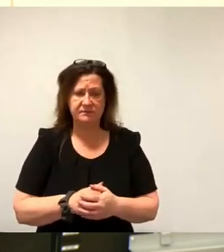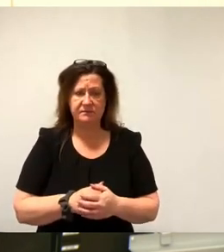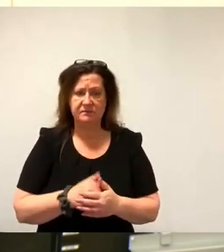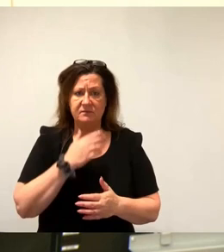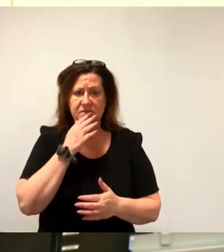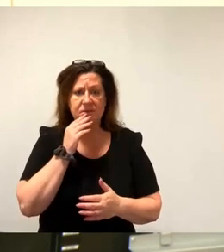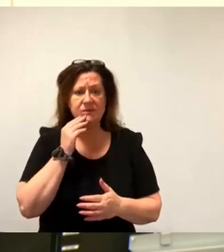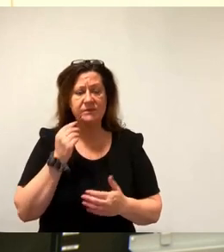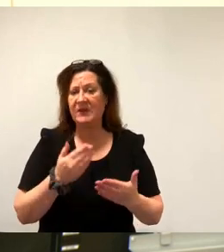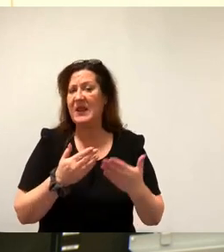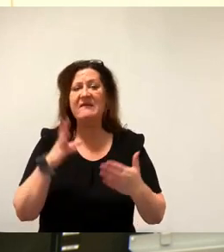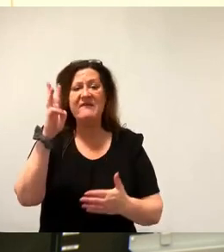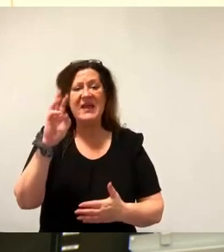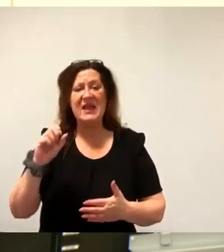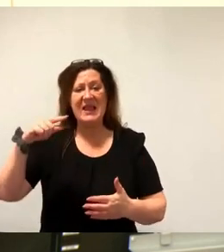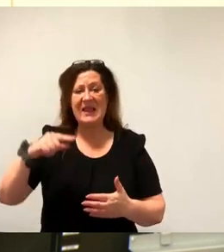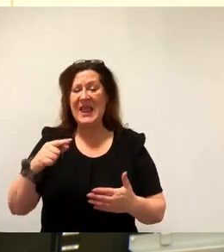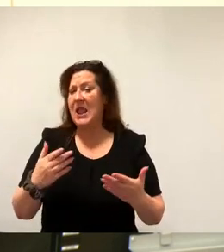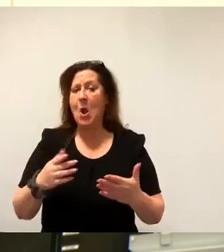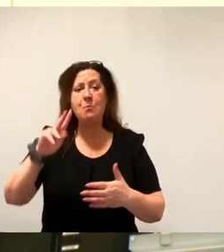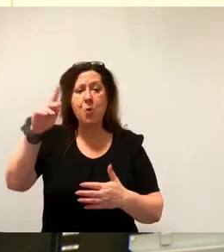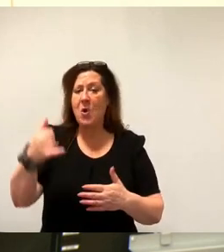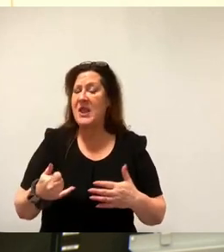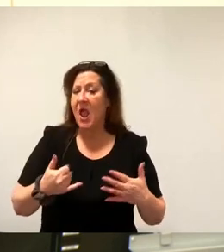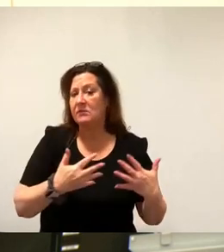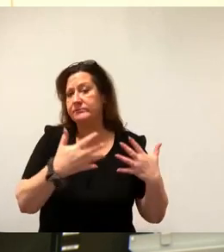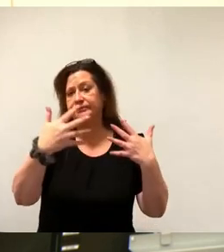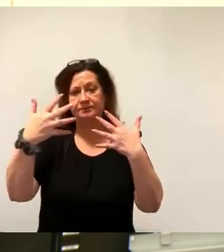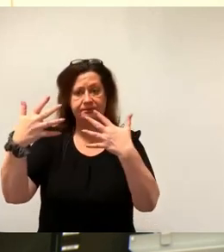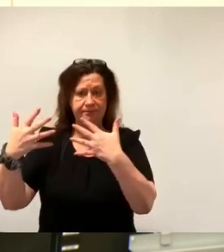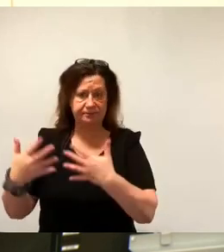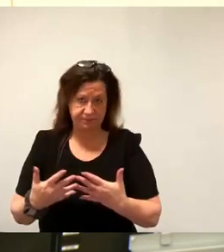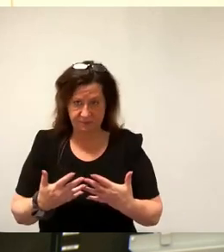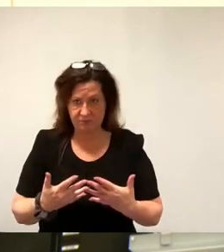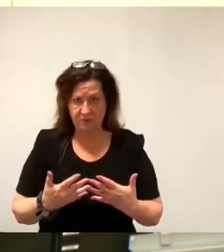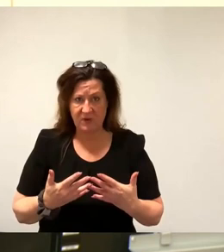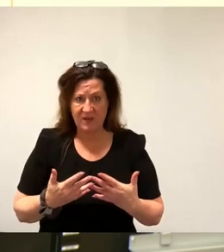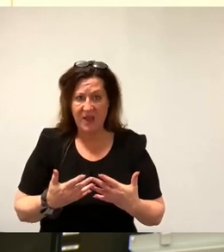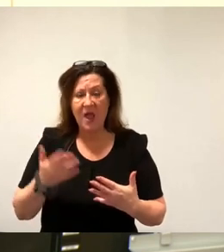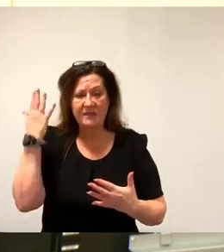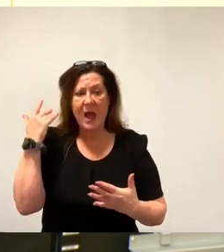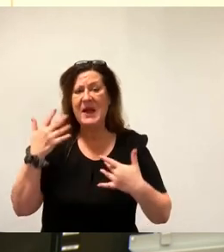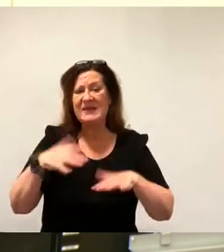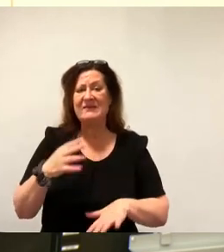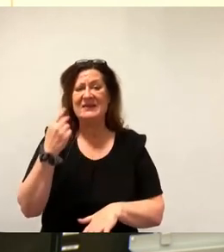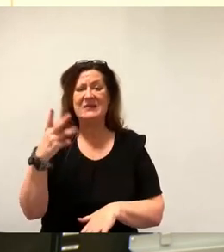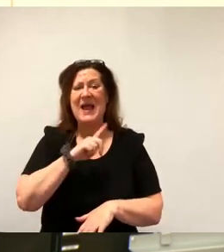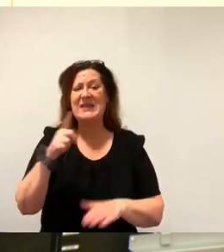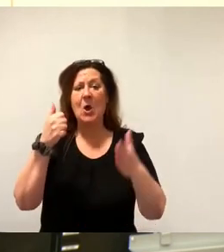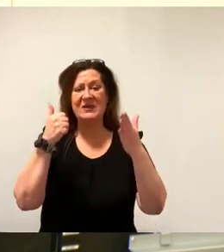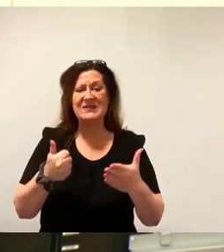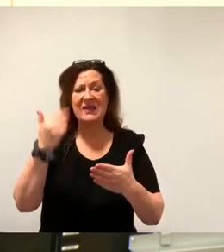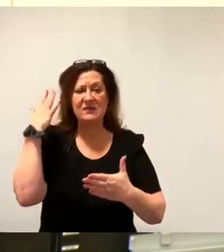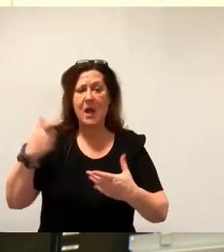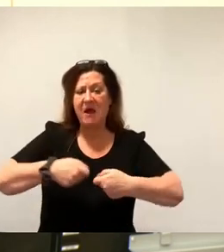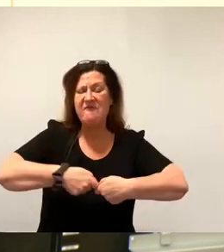auch immer so gesagt, ist ein Jahrzehnteprojekt. Das, was Sie mit einem Federstrich 2006 verschabelt haben, lässt sich eben nicht genauso schnell